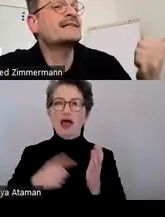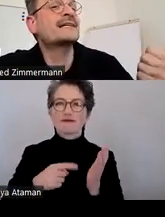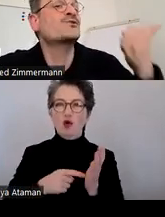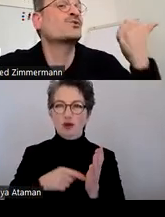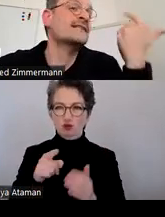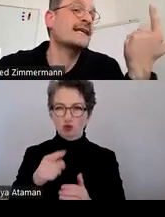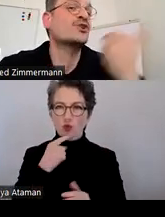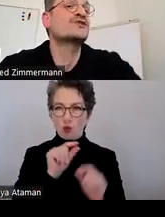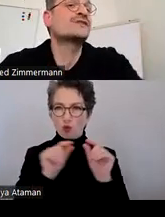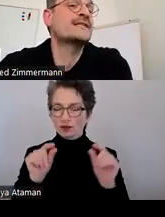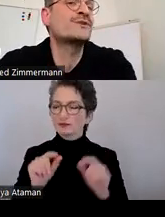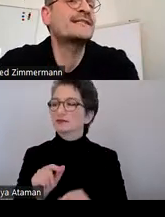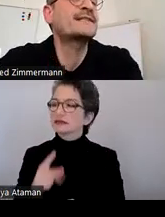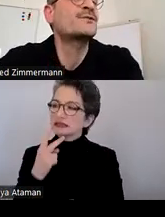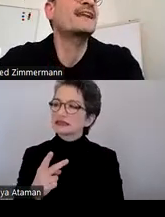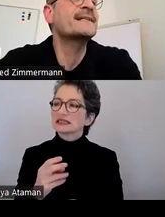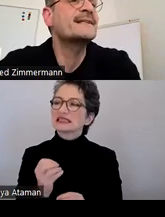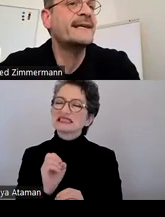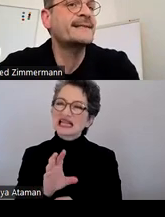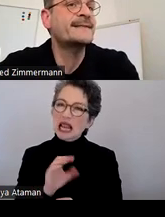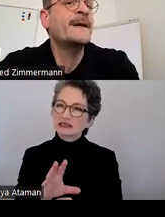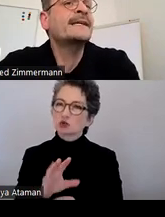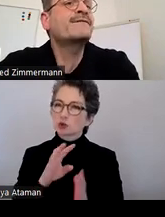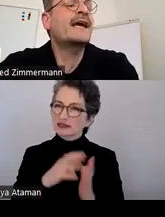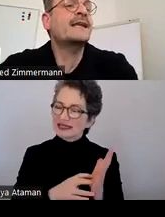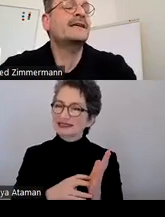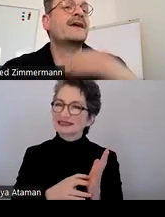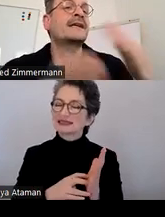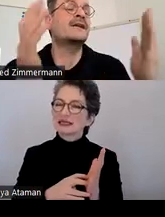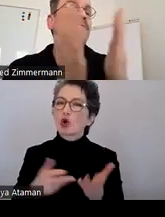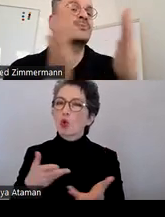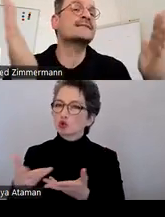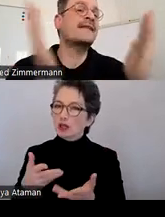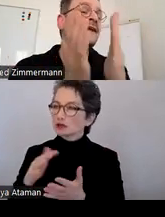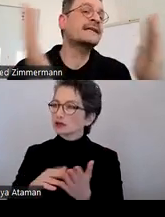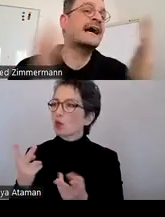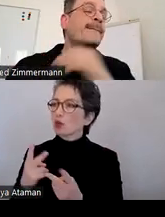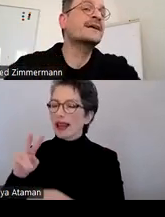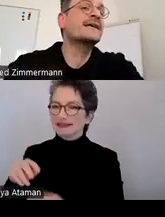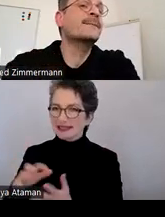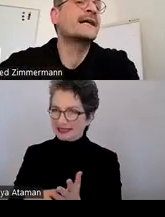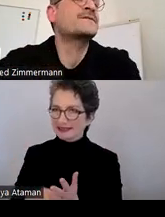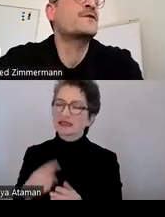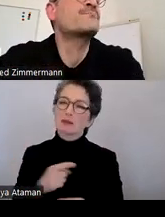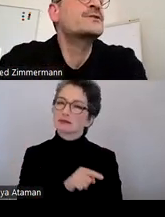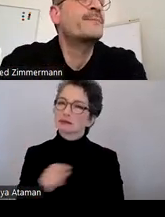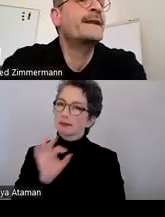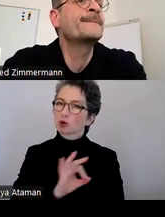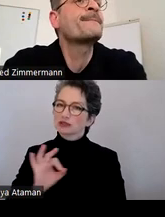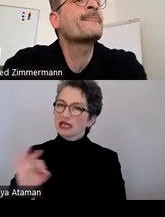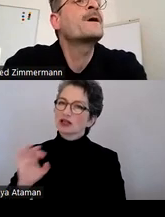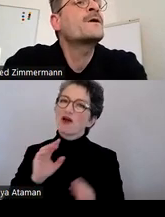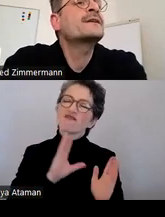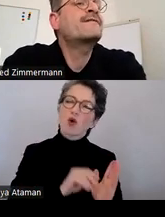Thema Signalisationstext, Konsultationstext oder Lesetext. Hier werden Ihnen immer Prozentangaben gegeben als von bis